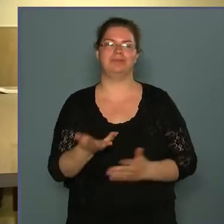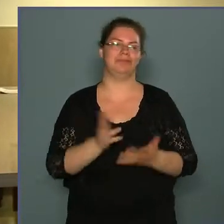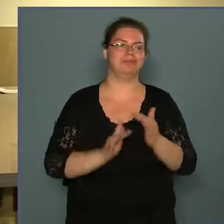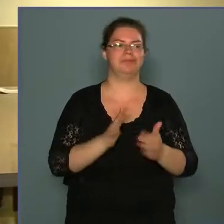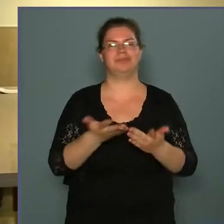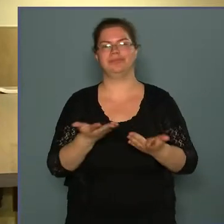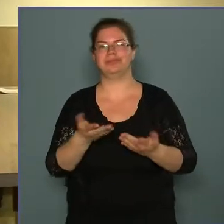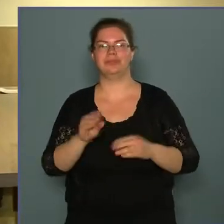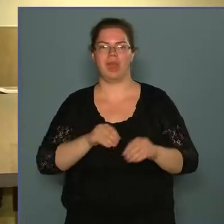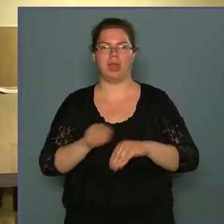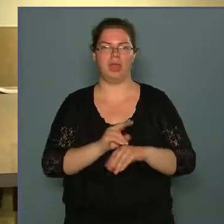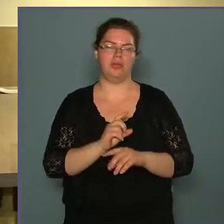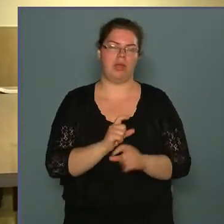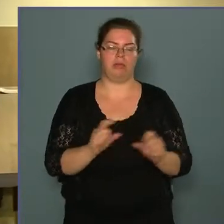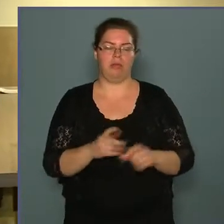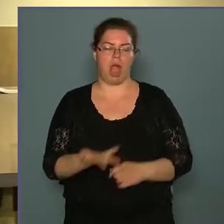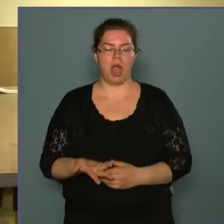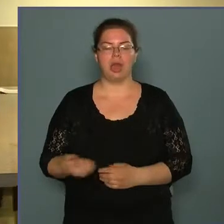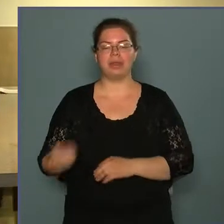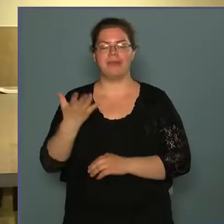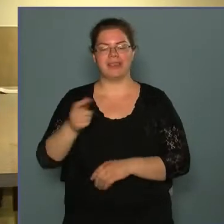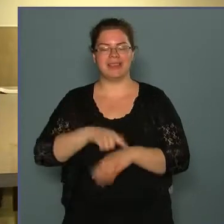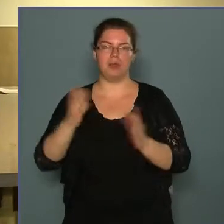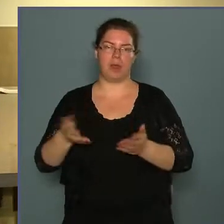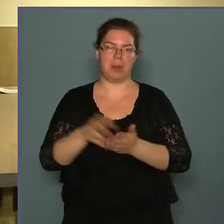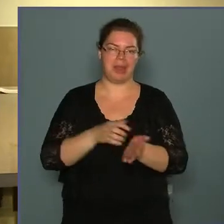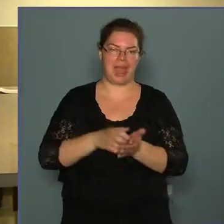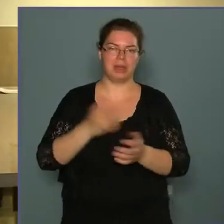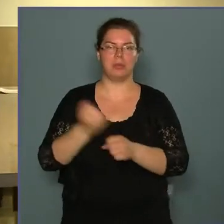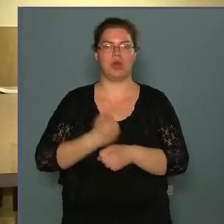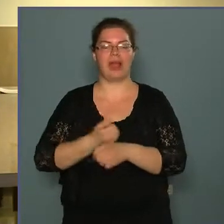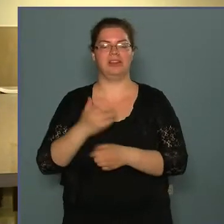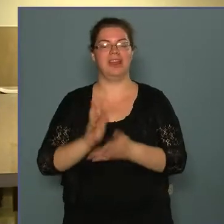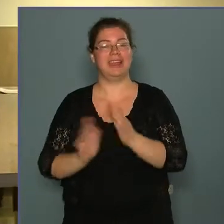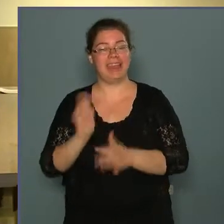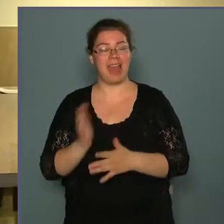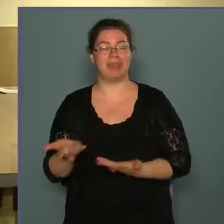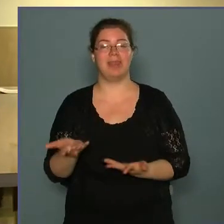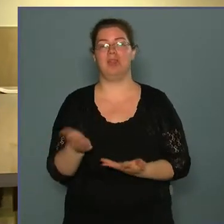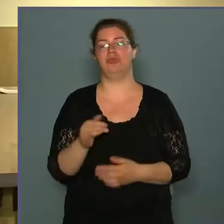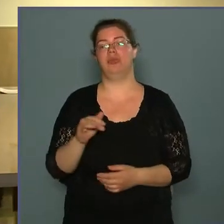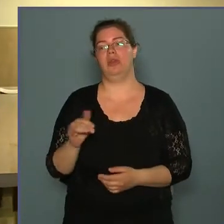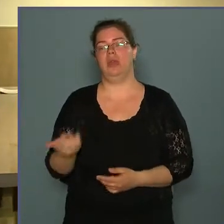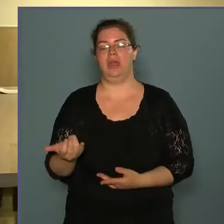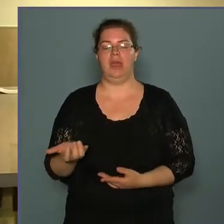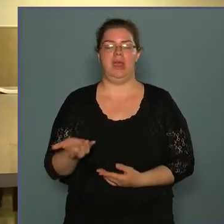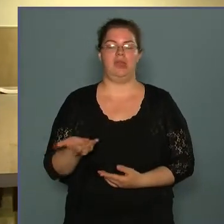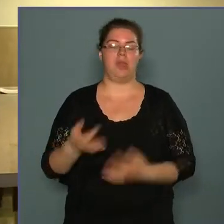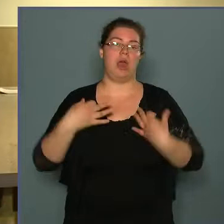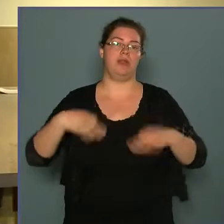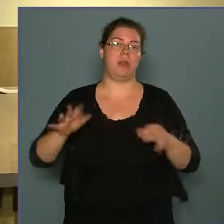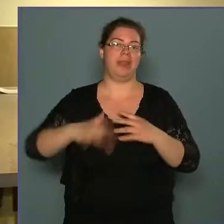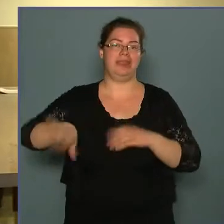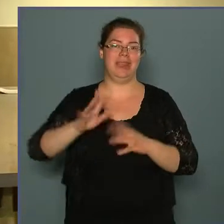okoznak problémát. Tavaszi időszakban a kerti munkálatok, az égetés, illetve a szabadtéri